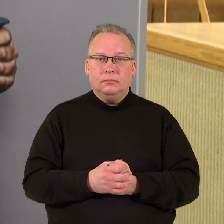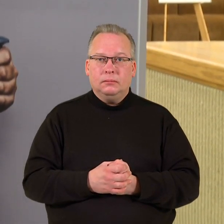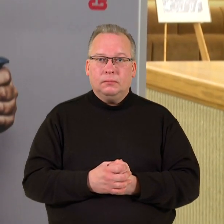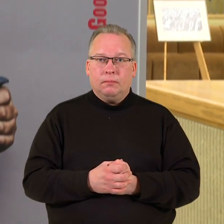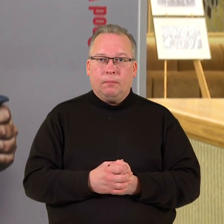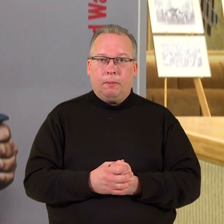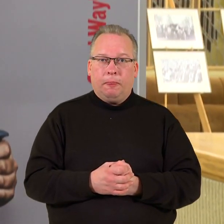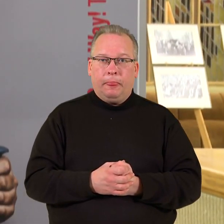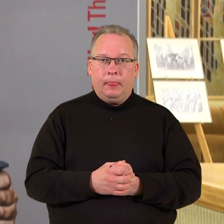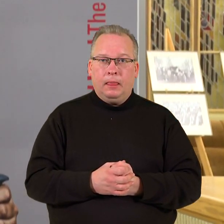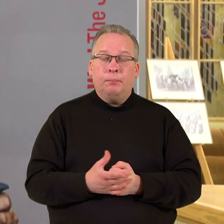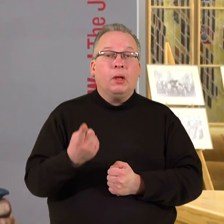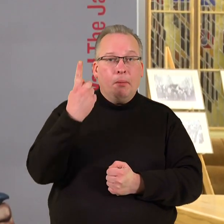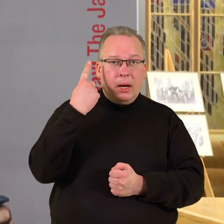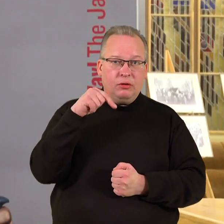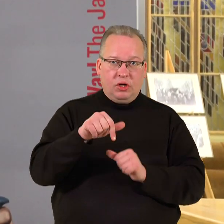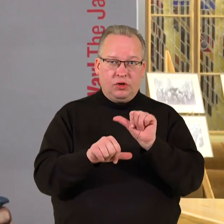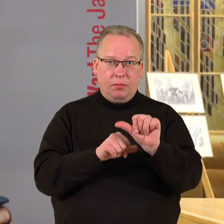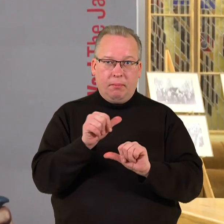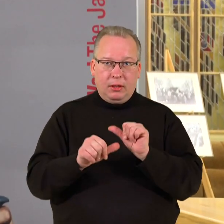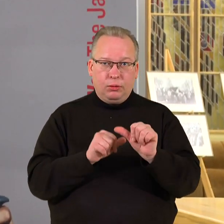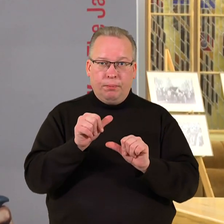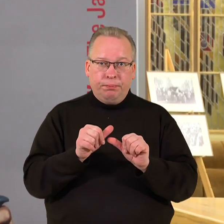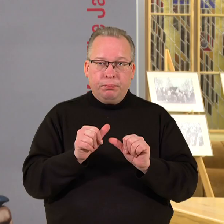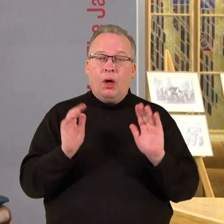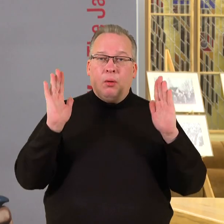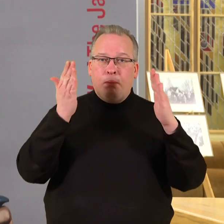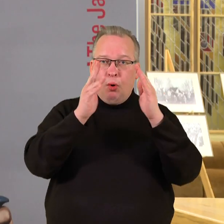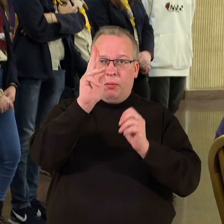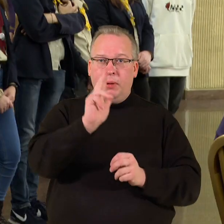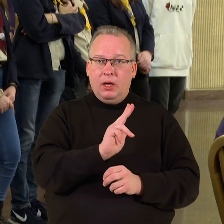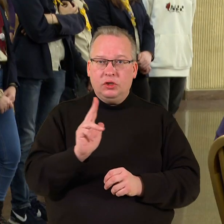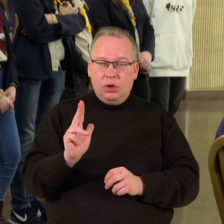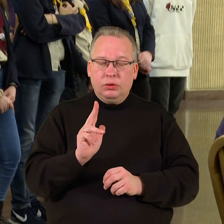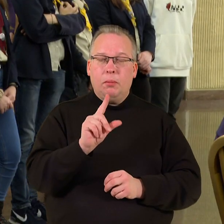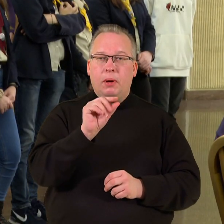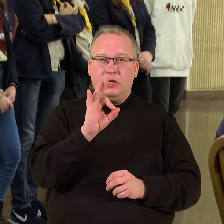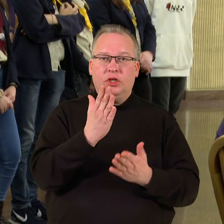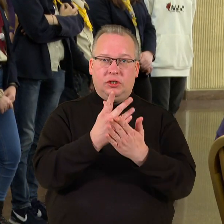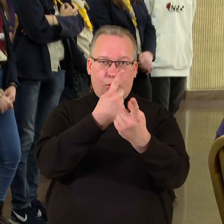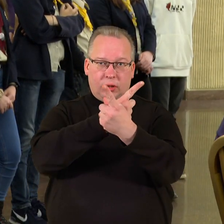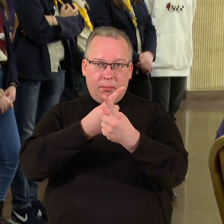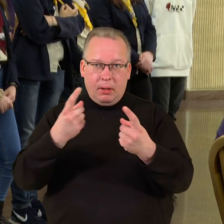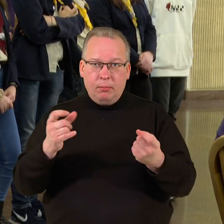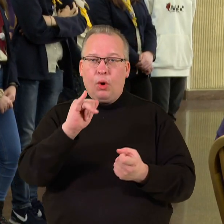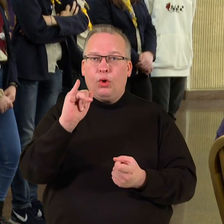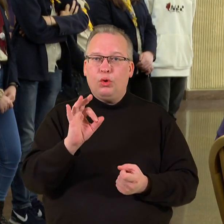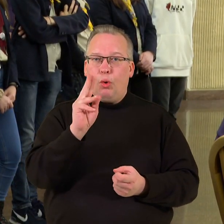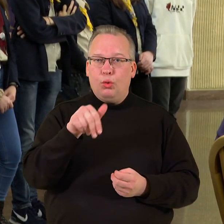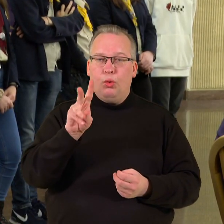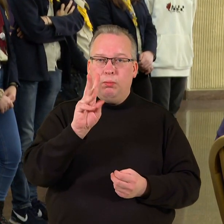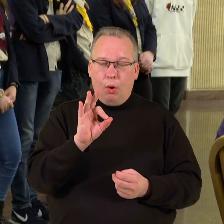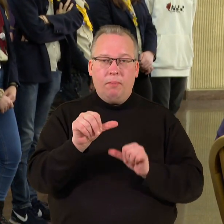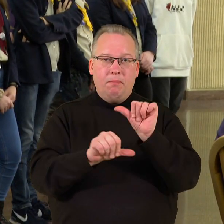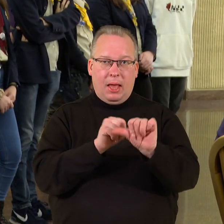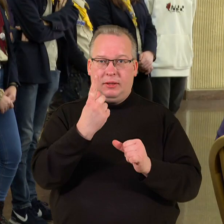Praėjusiai ir šie metai, popiežiaus, pranciškaus yra paskelbti šventaisiais Jakubo metais. Paprastai, vieneri metai,